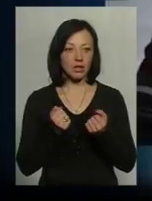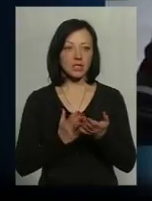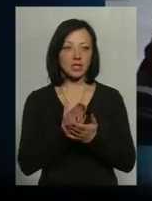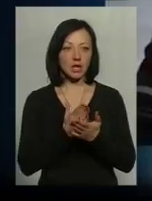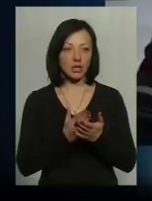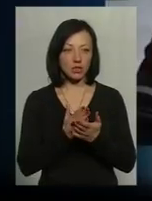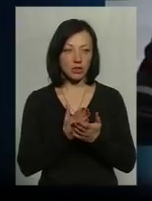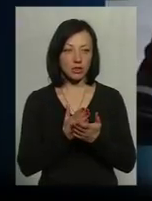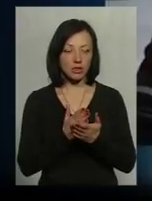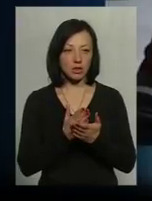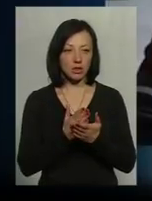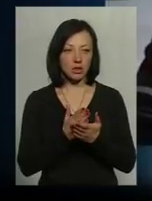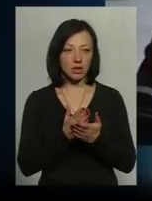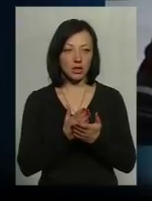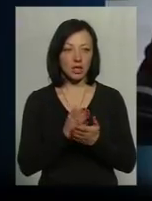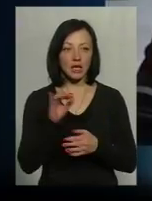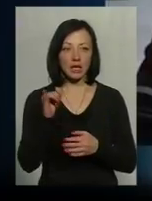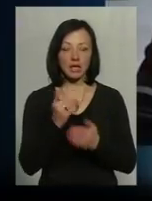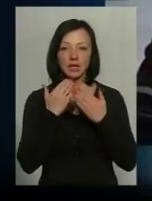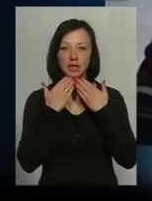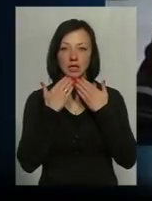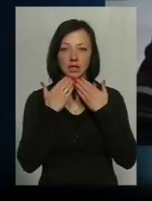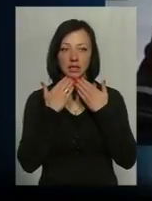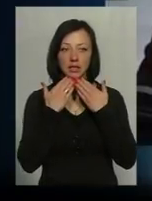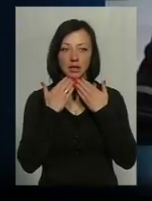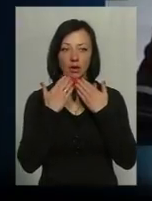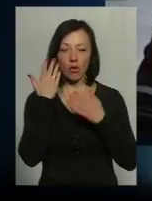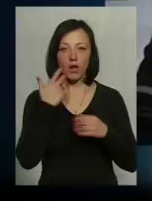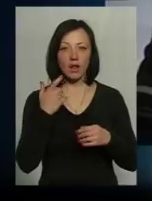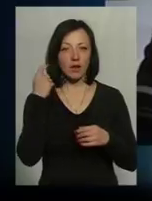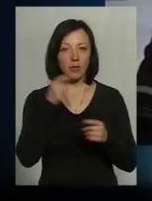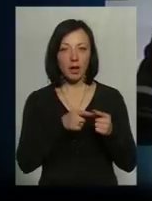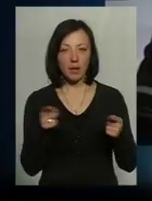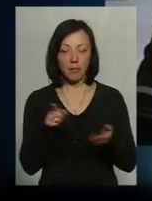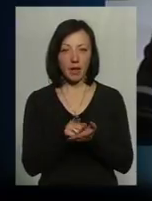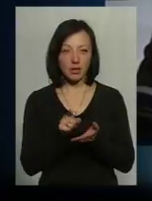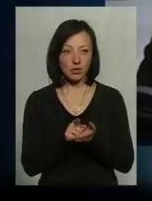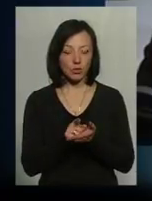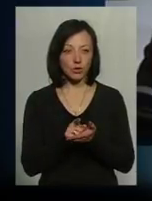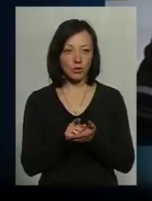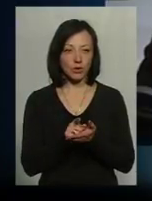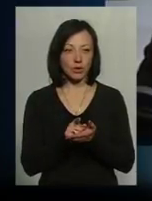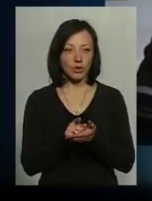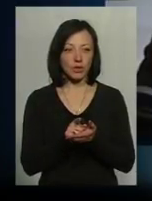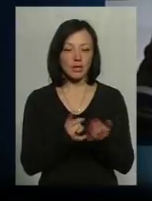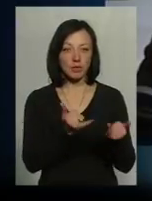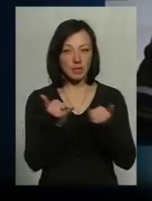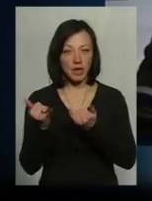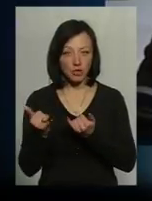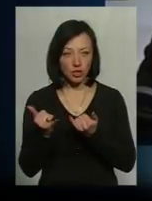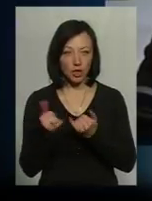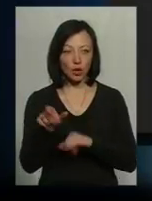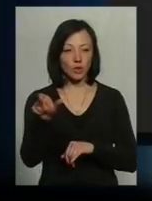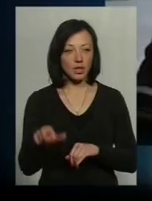своєї роботи. І, звернувшись, коли підійде її від отримувати пенсію, як ми говоримо, чи пенсійне забезпечення,